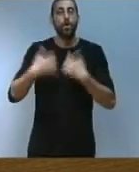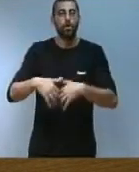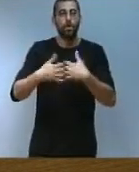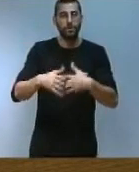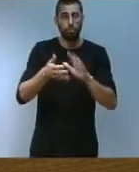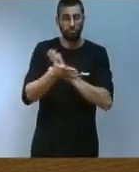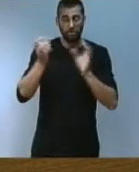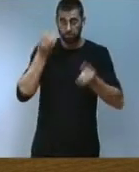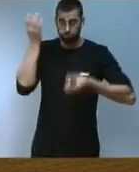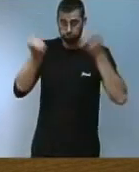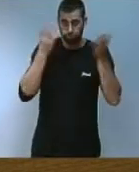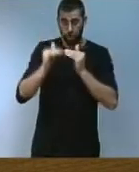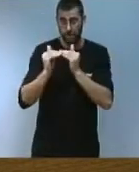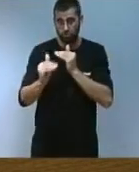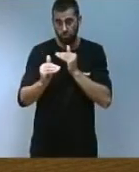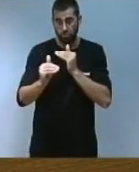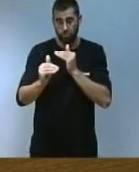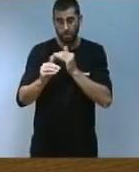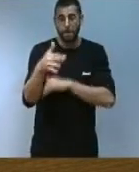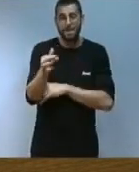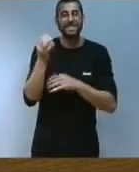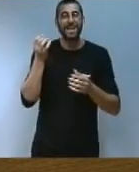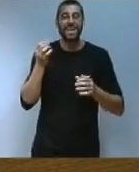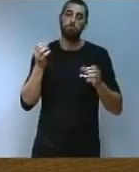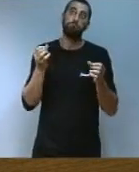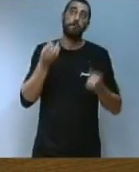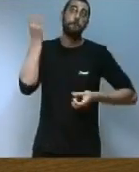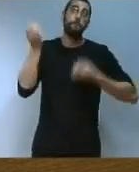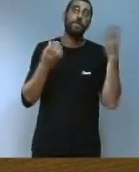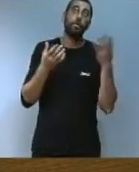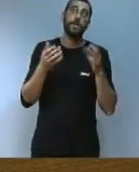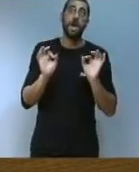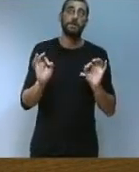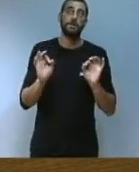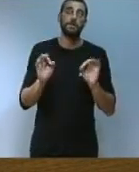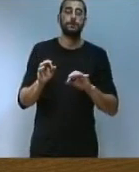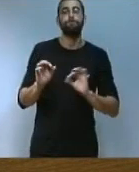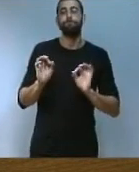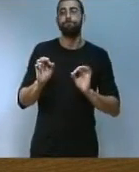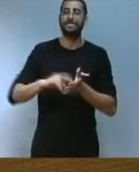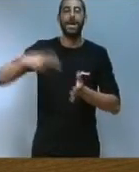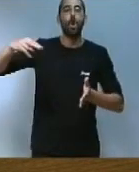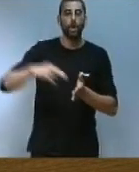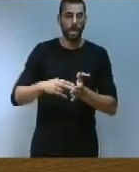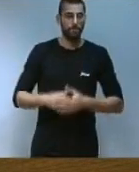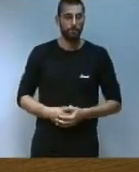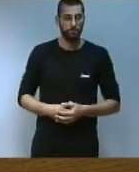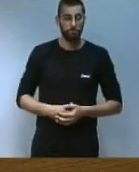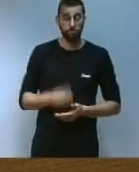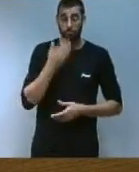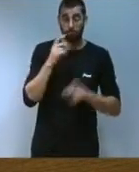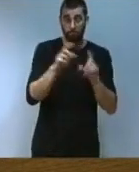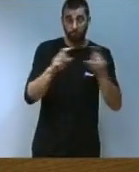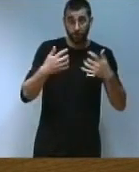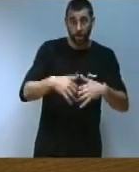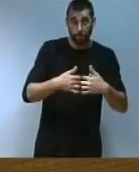sostenibilitat i l'emprenedoria de base tecnològica. La digitalització de les empreses i tot allò que s'anomena